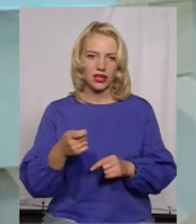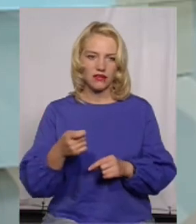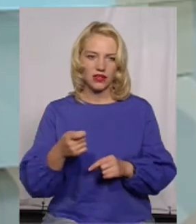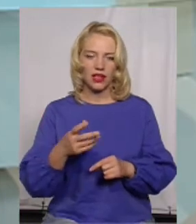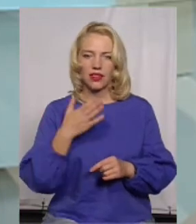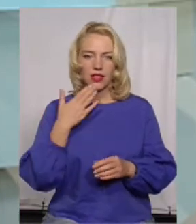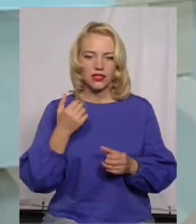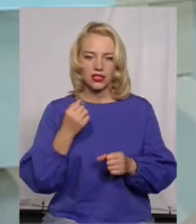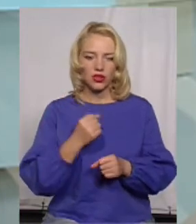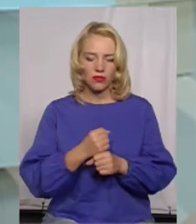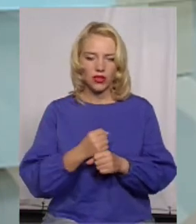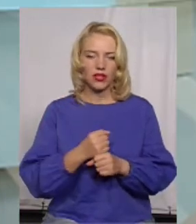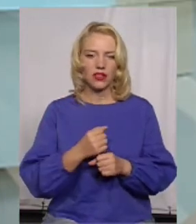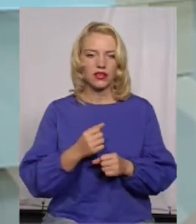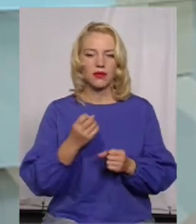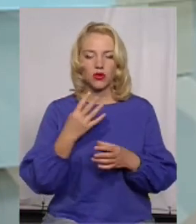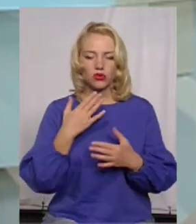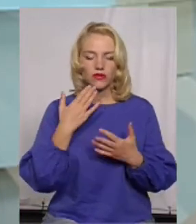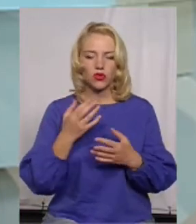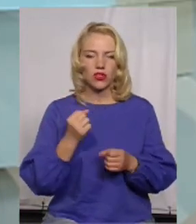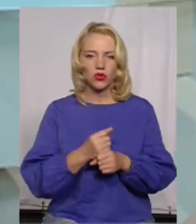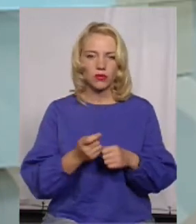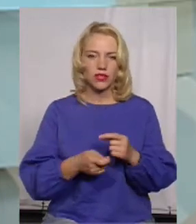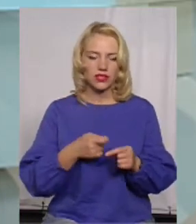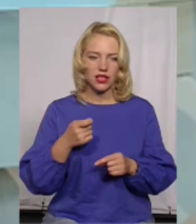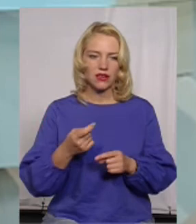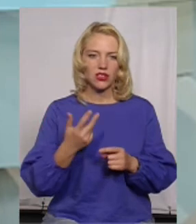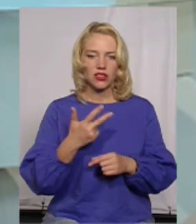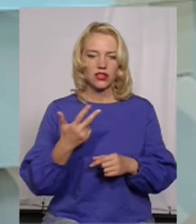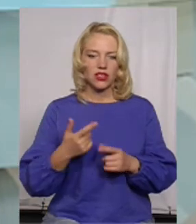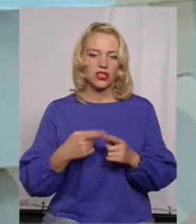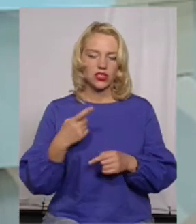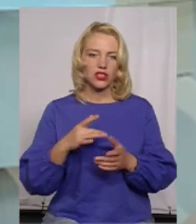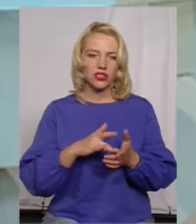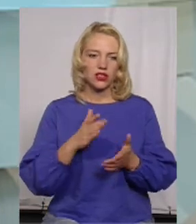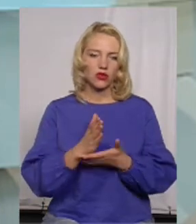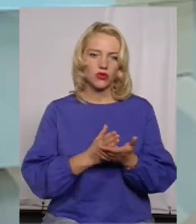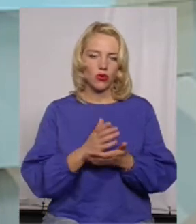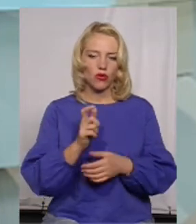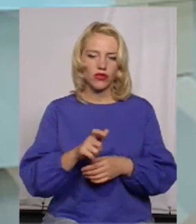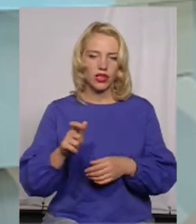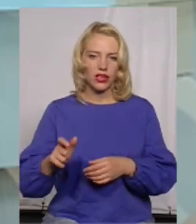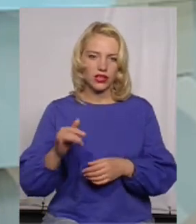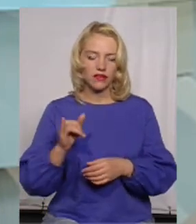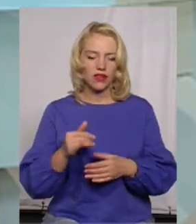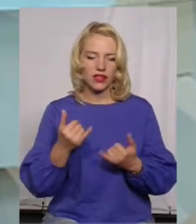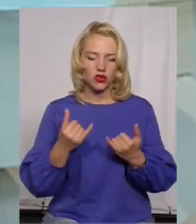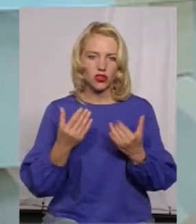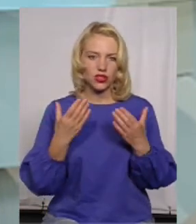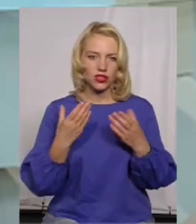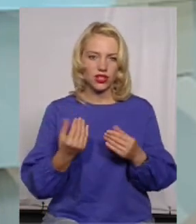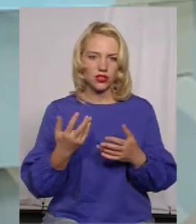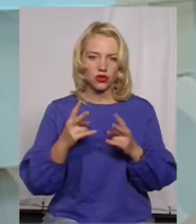звернулися, зробили конкретні заявочки. І 33 через центр обслуговування клієнтів. Але на сьогодні, якщо ми